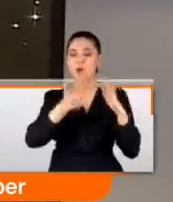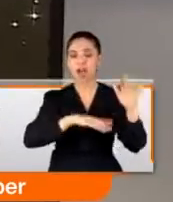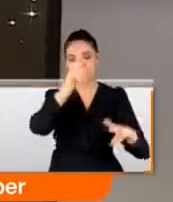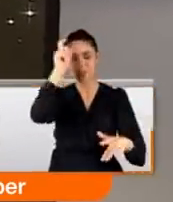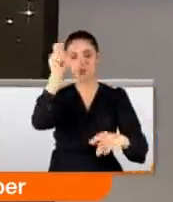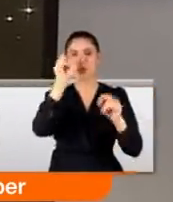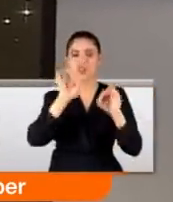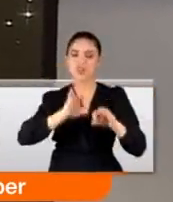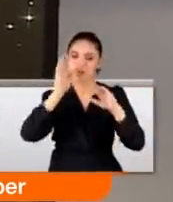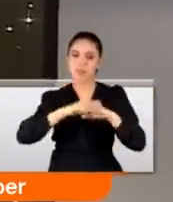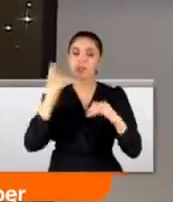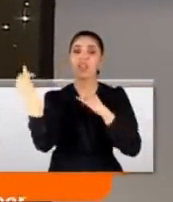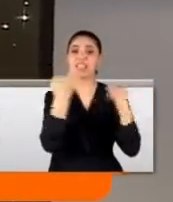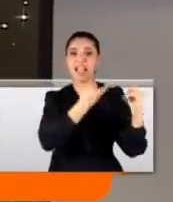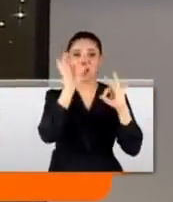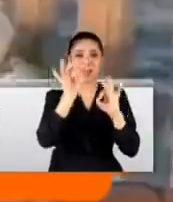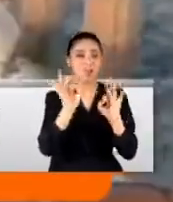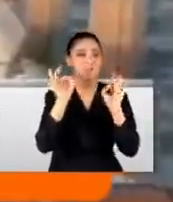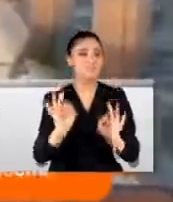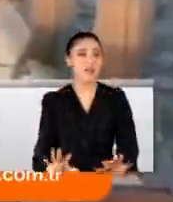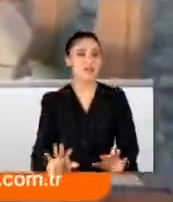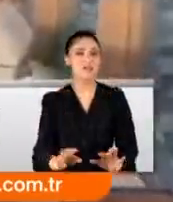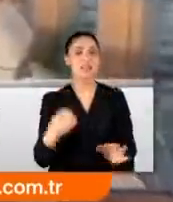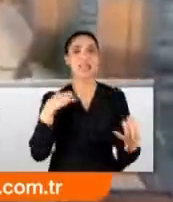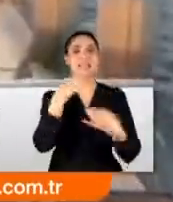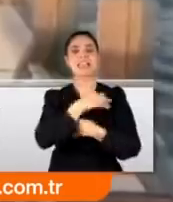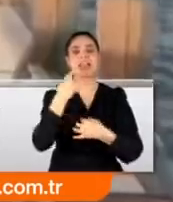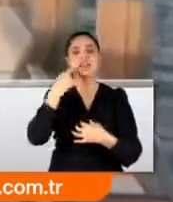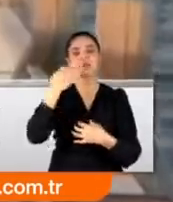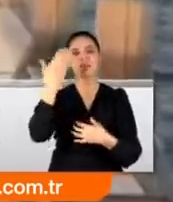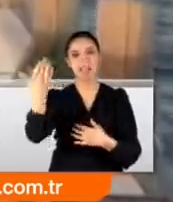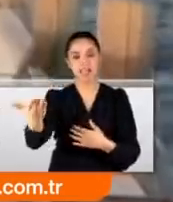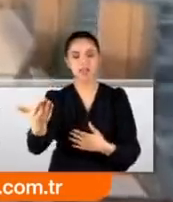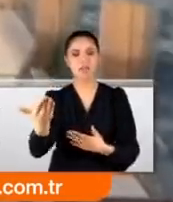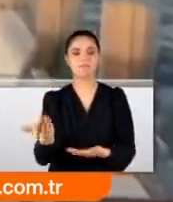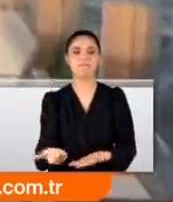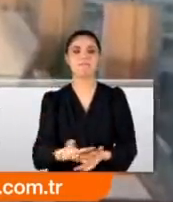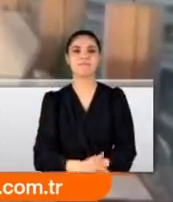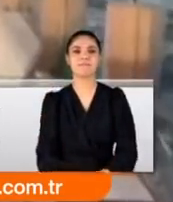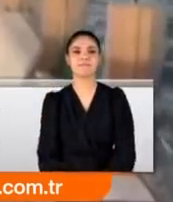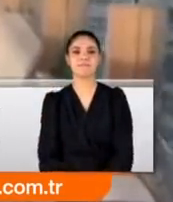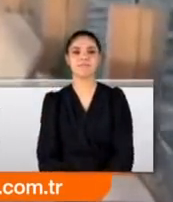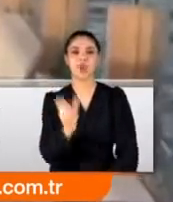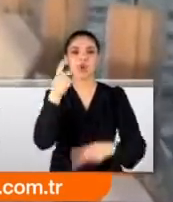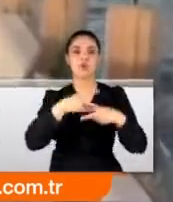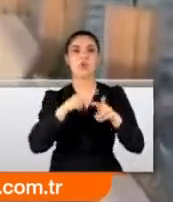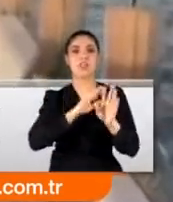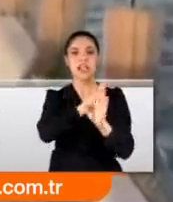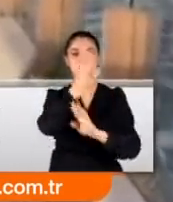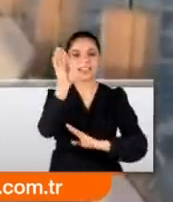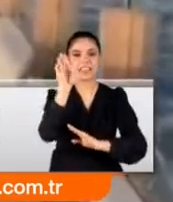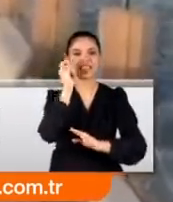Çaçabey Ama tartışmalar şimdiden başladı. Sayın Cumhurbaşkanımız Recep Tayyip Erdoğan'ın uzaya gidecek